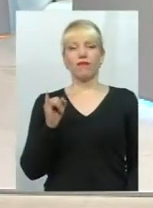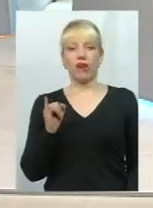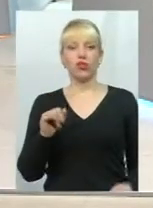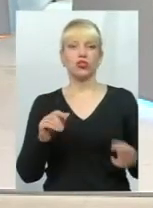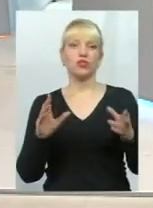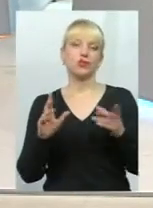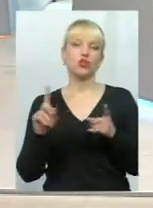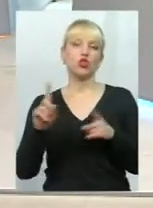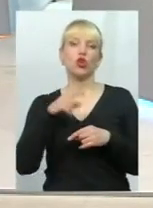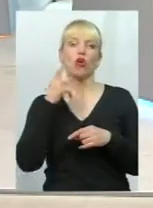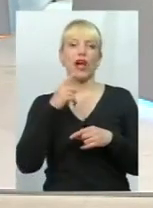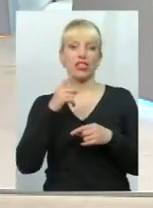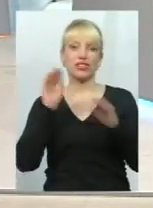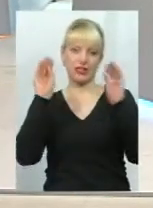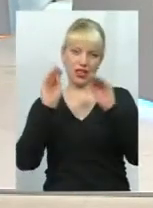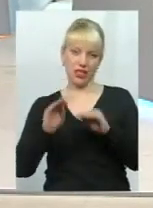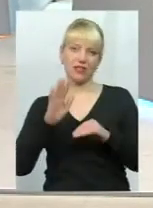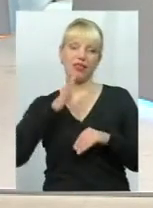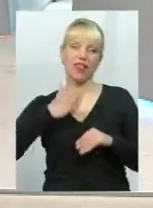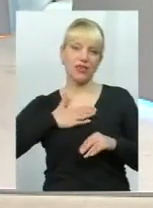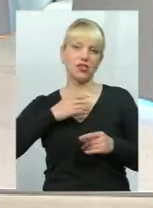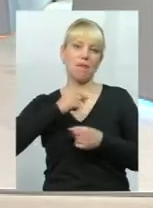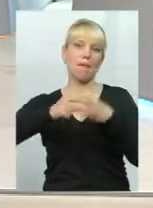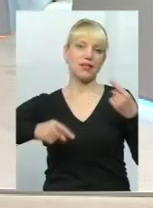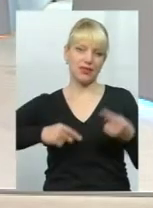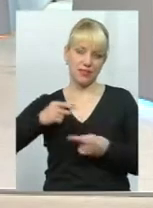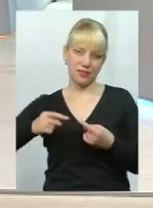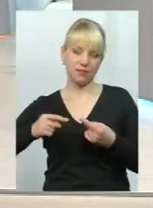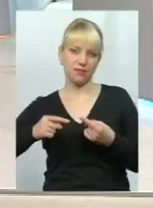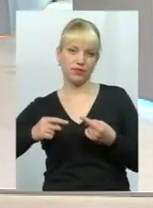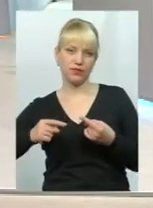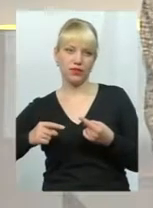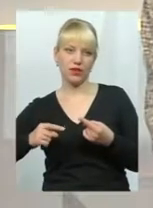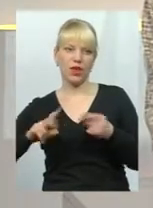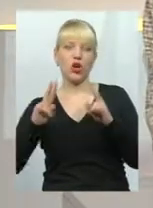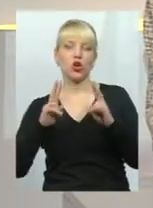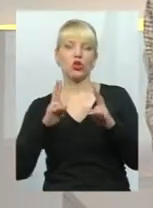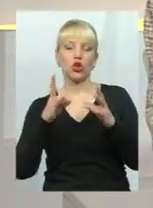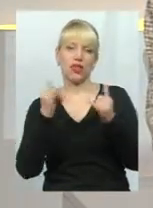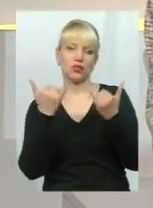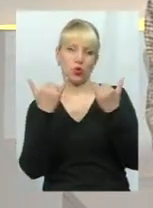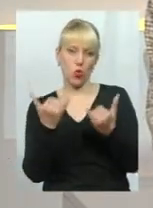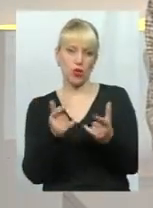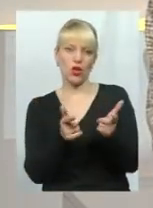каже статистика, наш бізнес, хто на сьогодні готовий